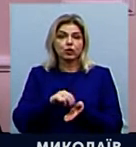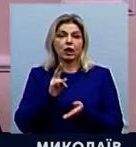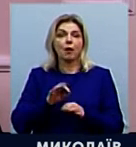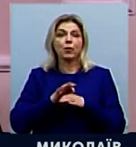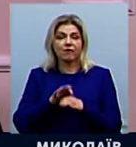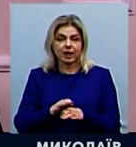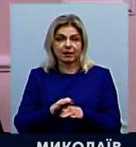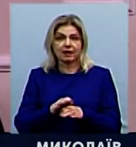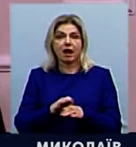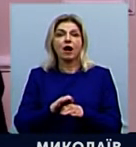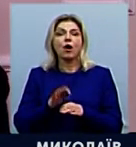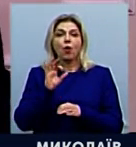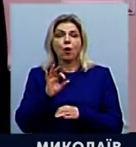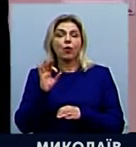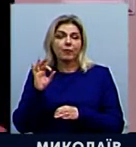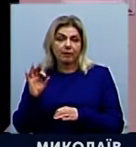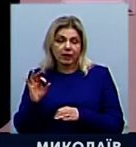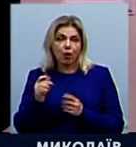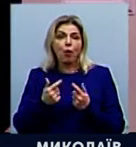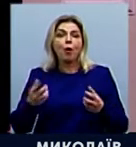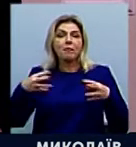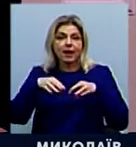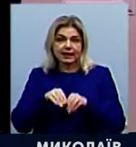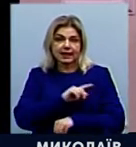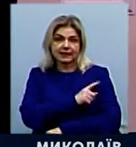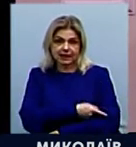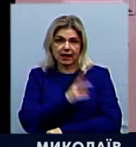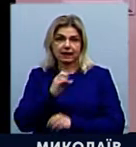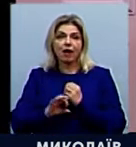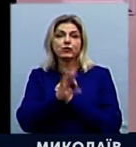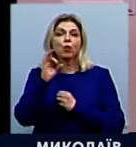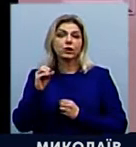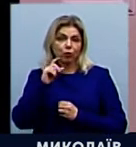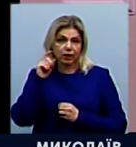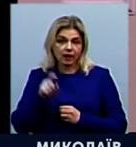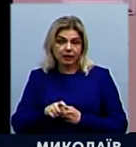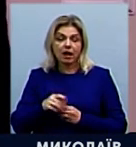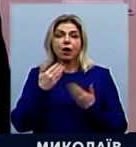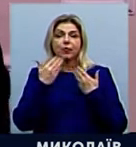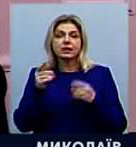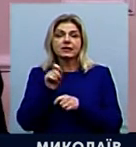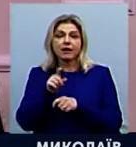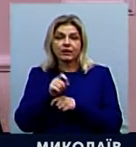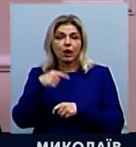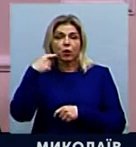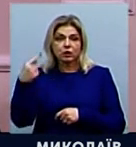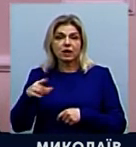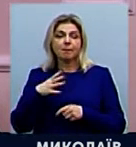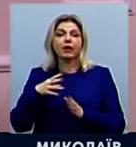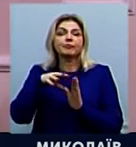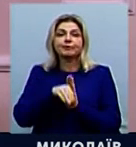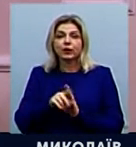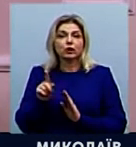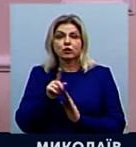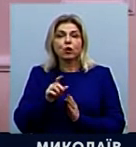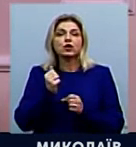операції об'єднаних сил на території на сході України. Останнє завдання від російських кураторів полягало у створенні та